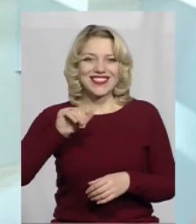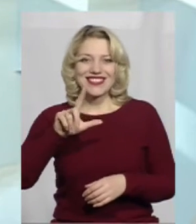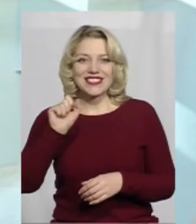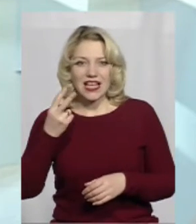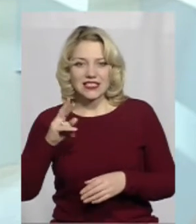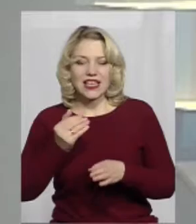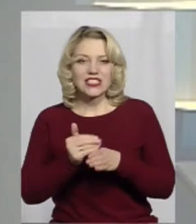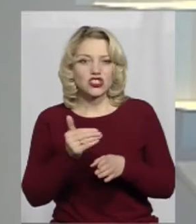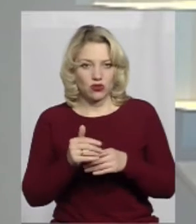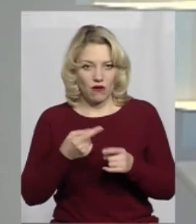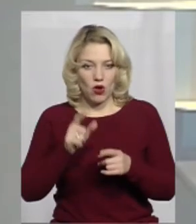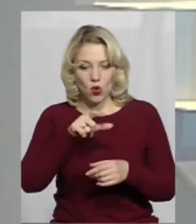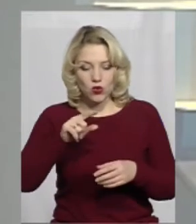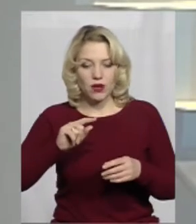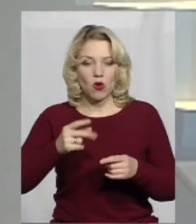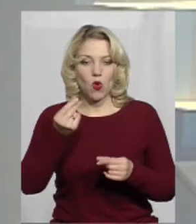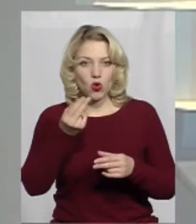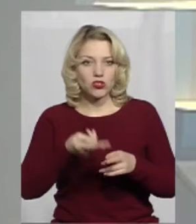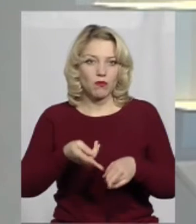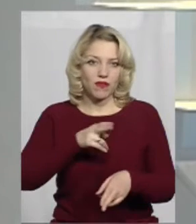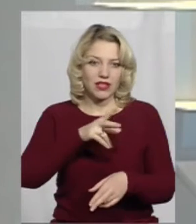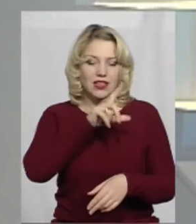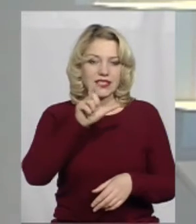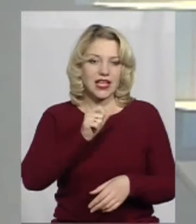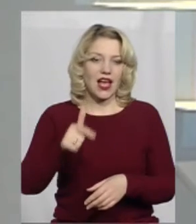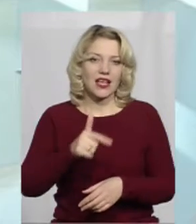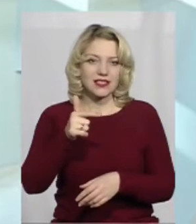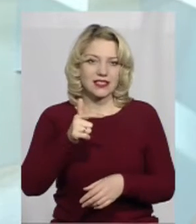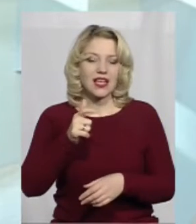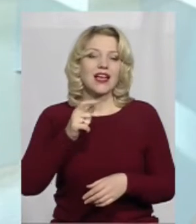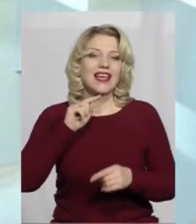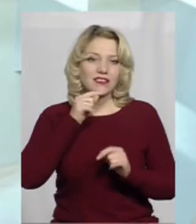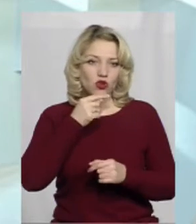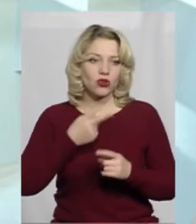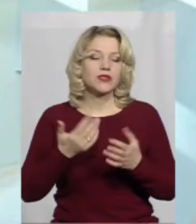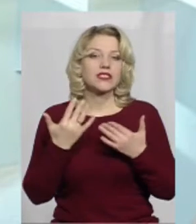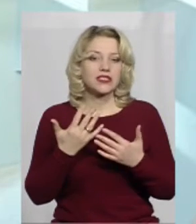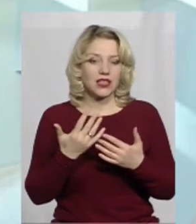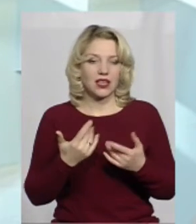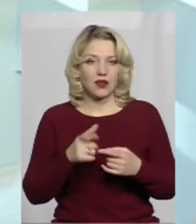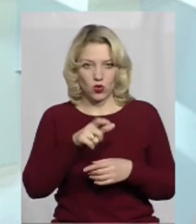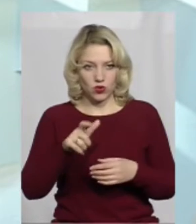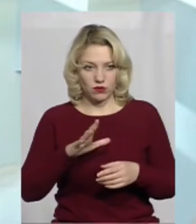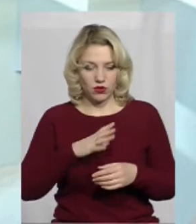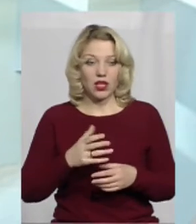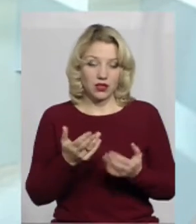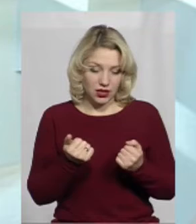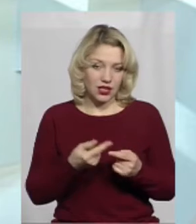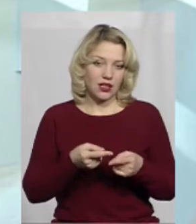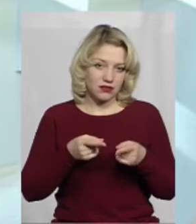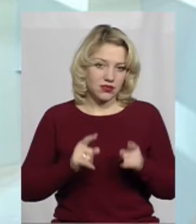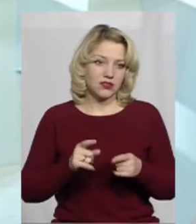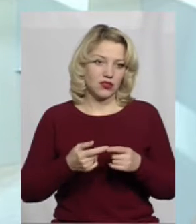Людям повертали кошти за зекономлений газ. Скільки і скільком повернули? Так, ми вже два роки працюємо над, скажімо так,